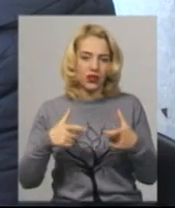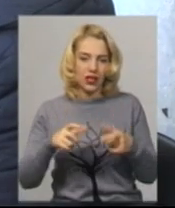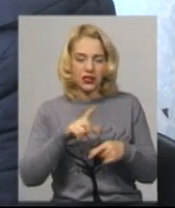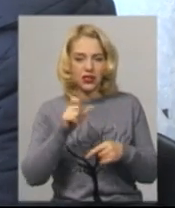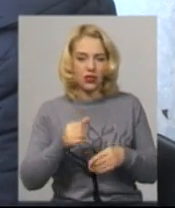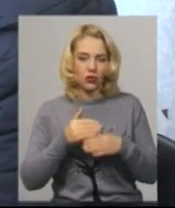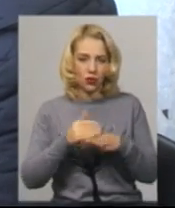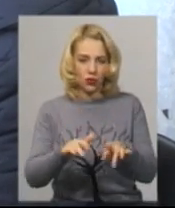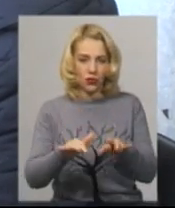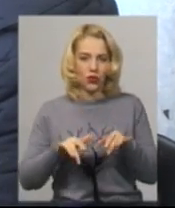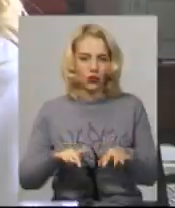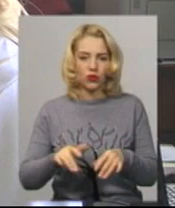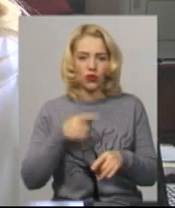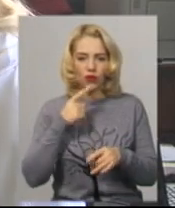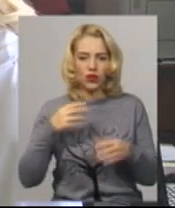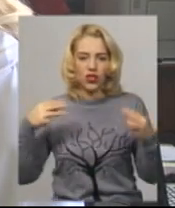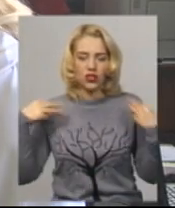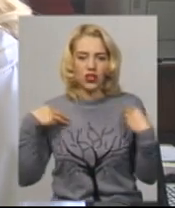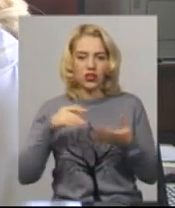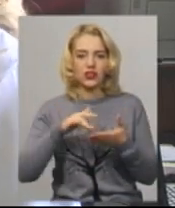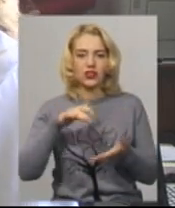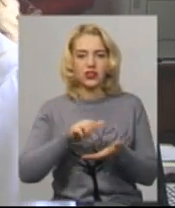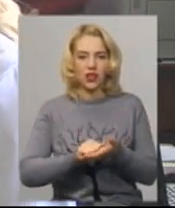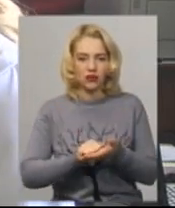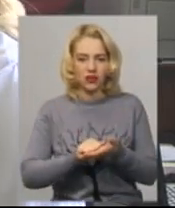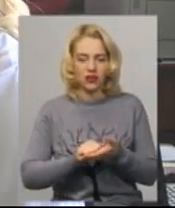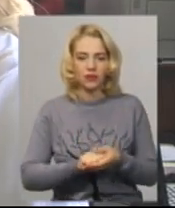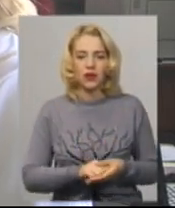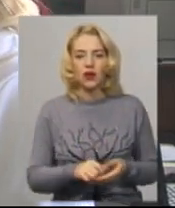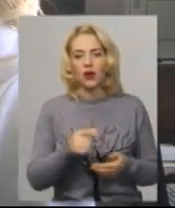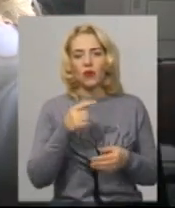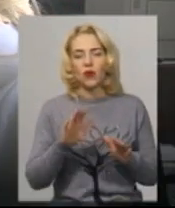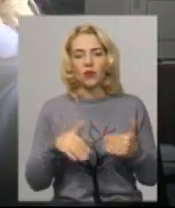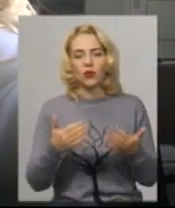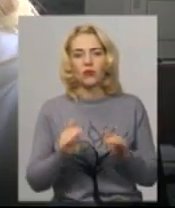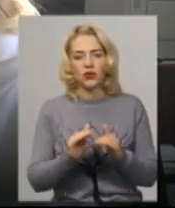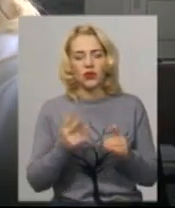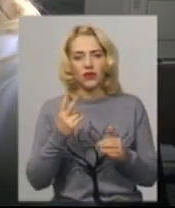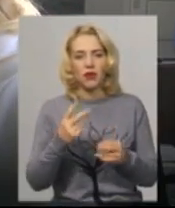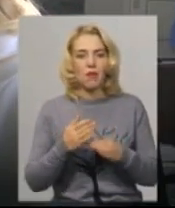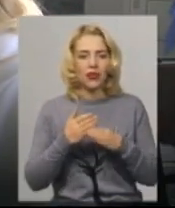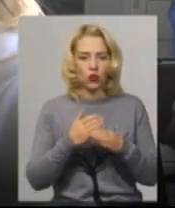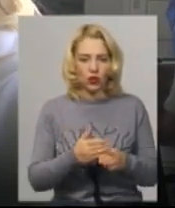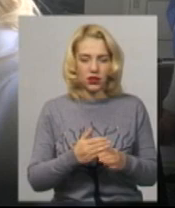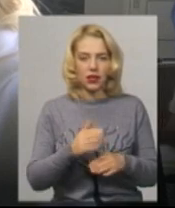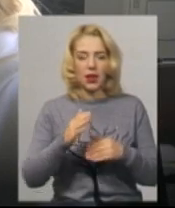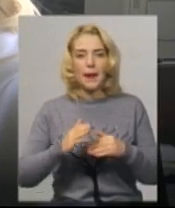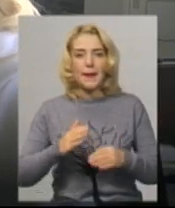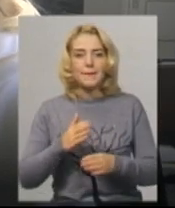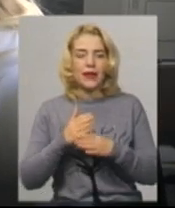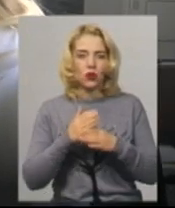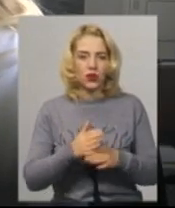начальник відділу Хмельницького обласного центру зайнятості Аріна Гембова. Пропонуємо дітям дві методики. Це методика професійної